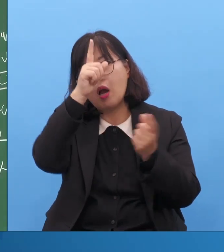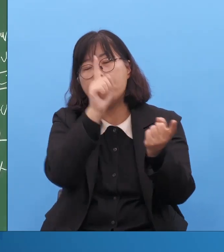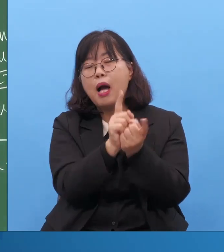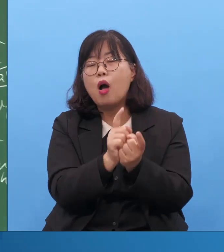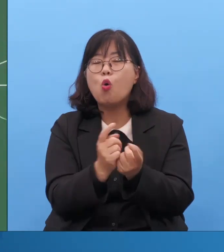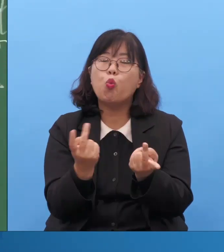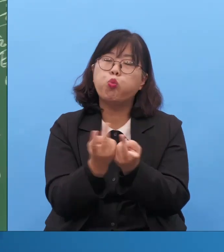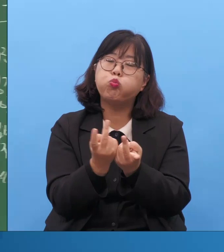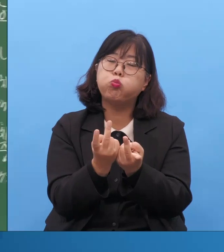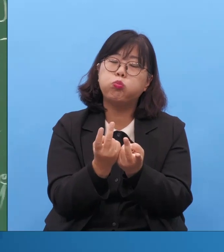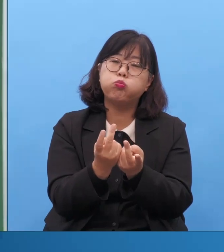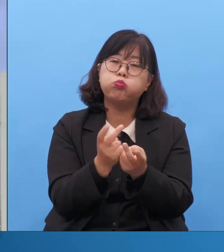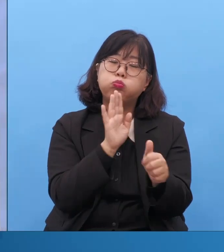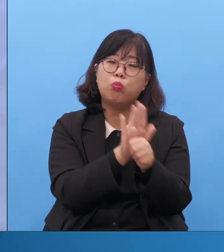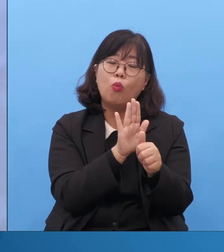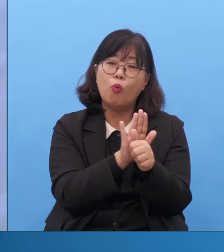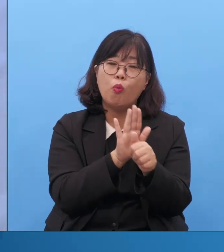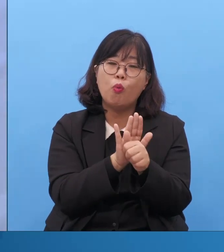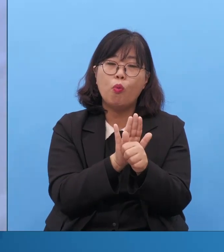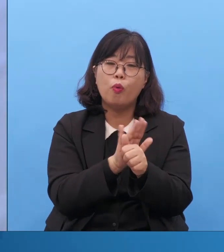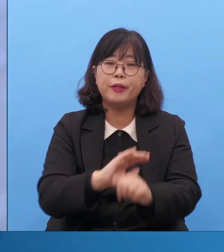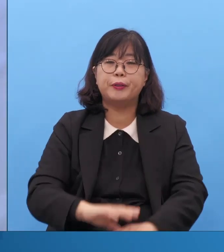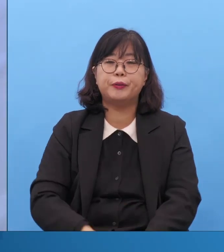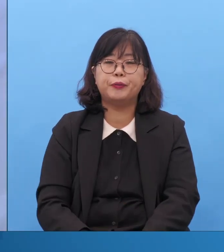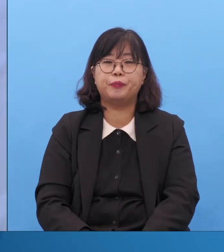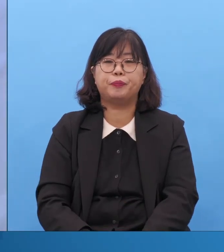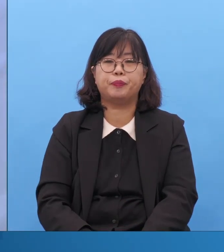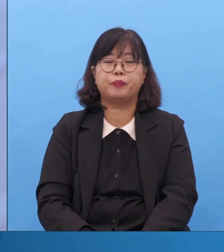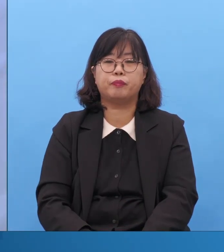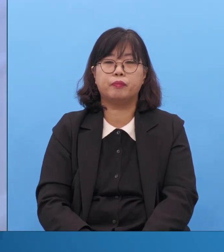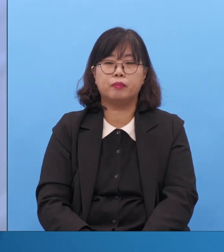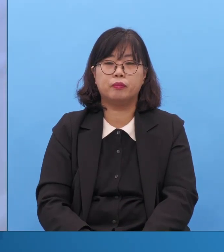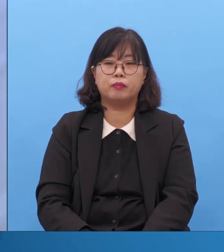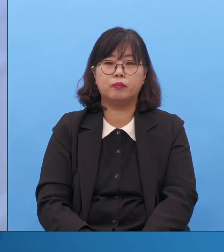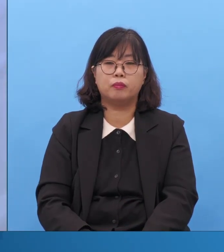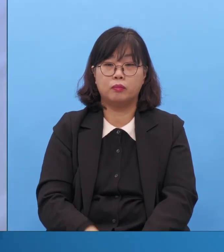영적인 병이 뭔가를 모르는데 집중하면 뭐 하겠어요?